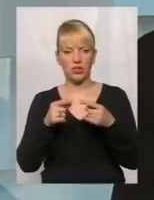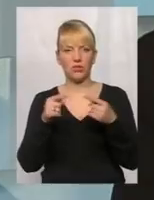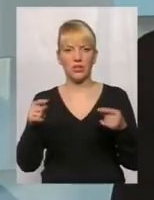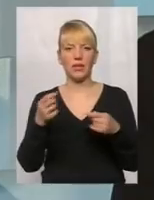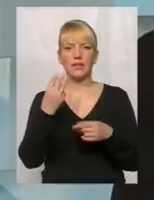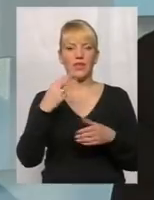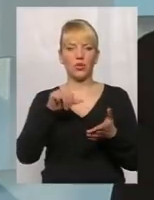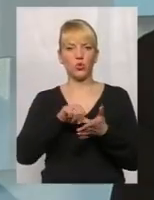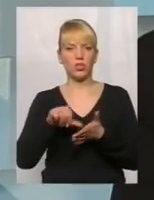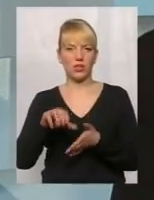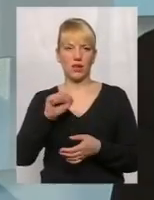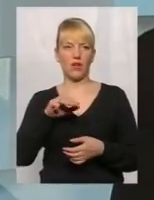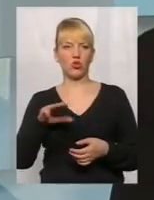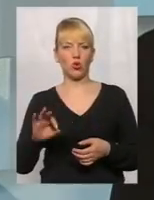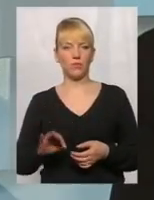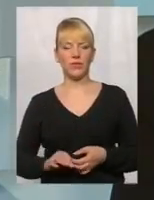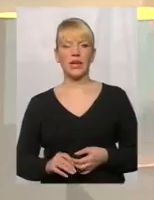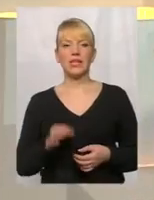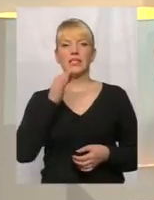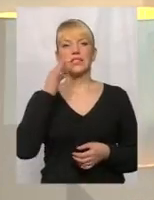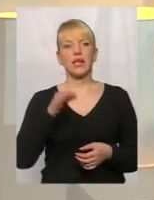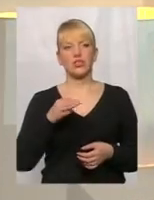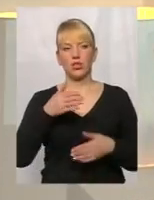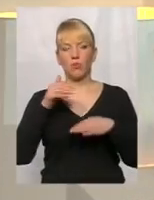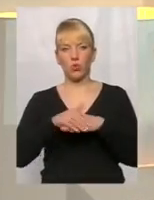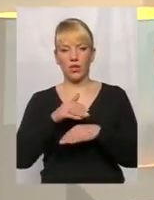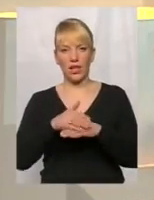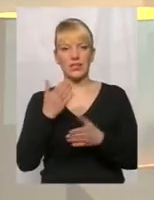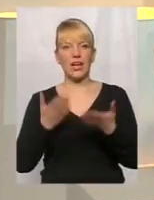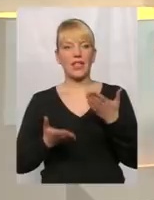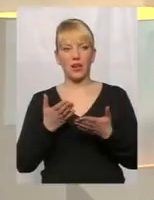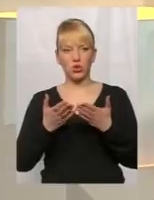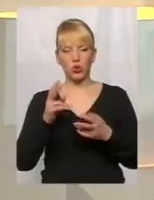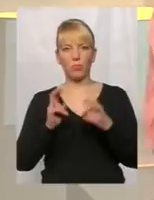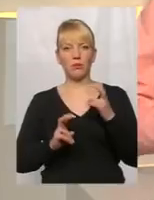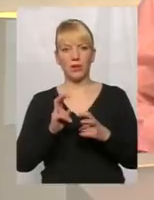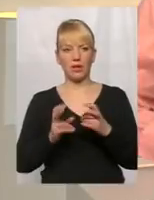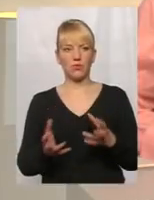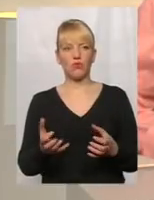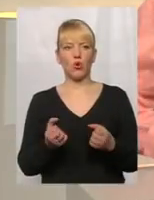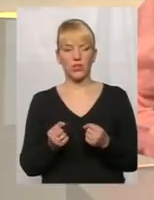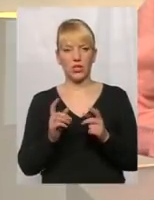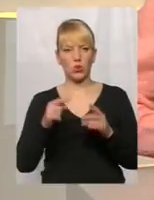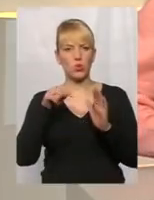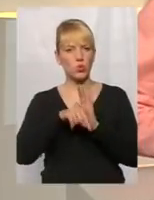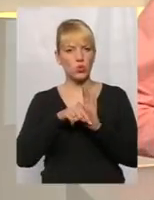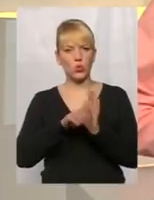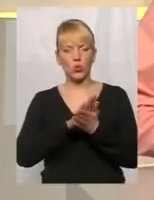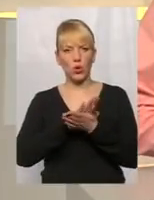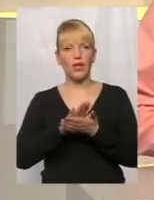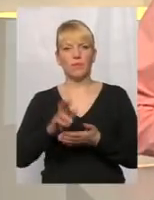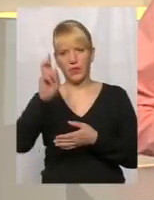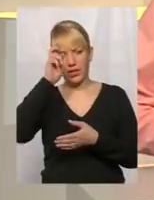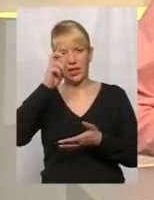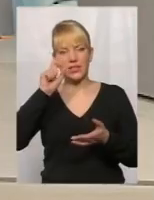учасників АТО. Скажіть, будь ласка, якщо підприємство отримує суд у держзамовлення, Світлана Вінна,